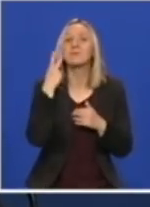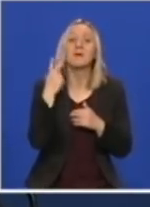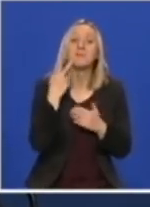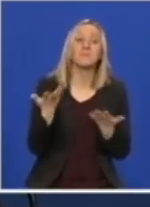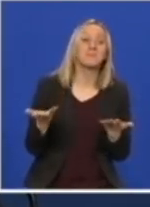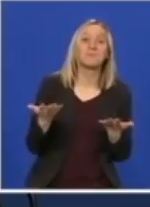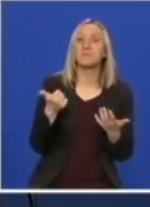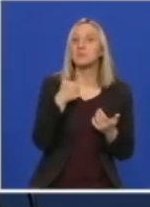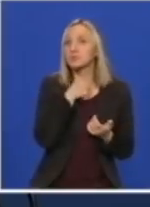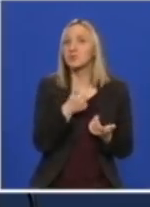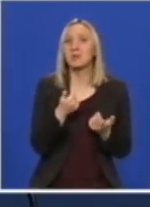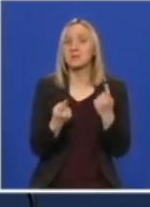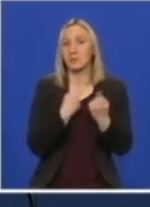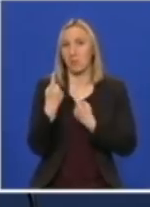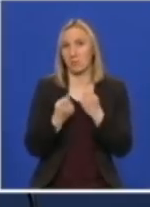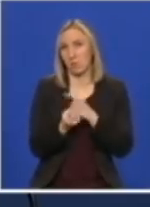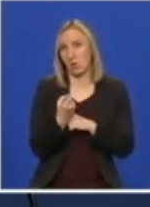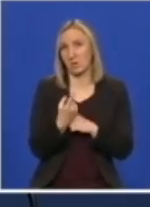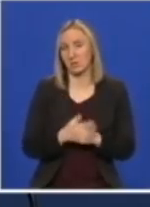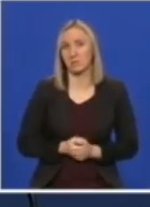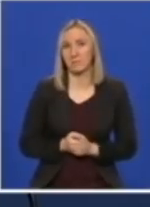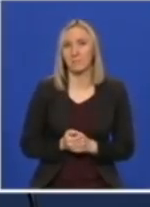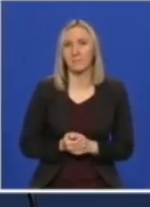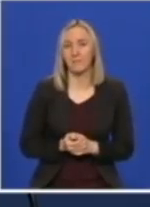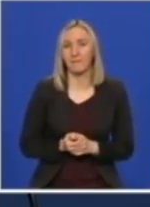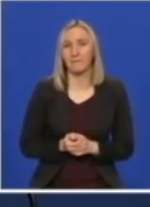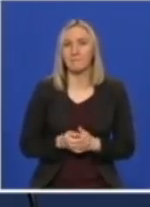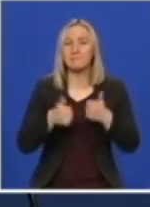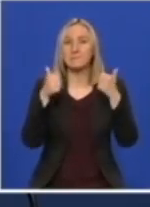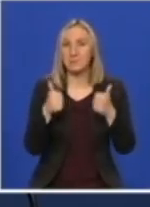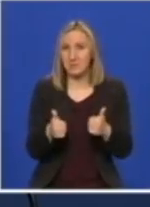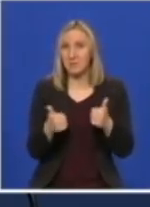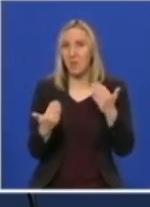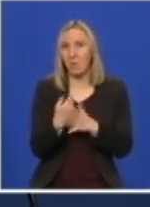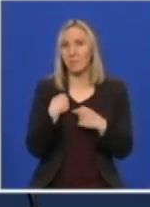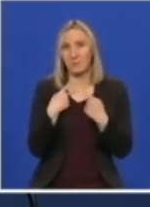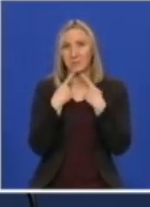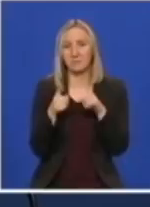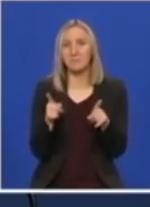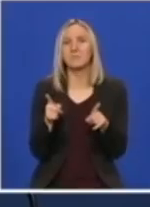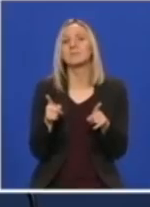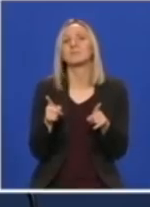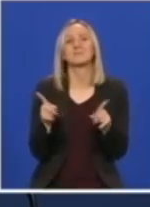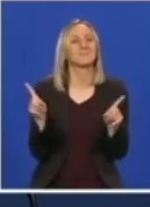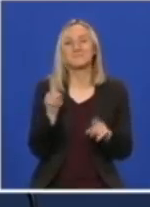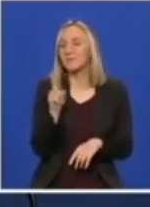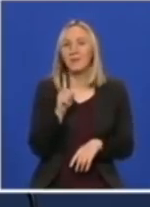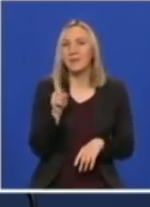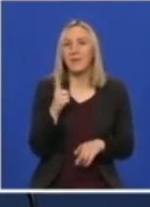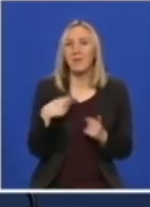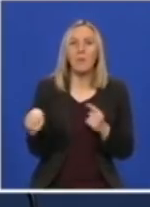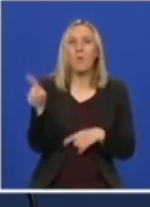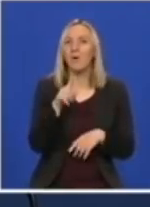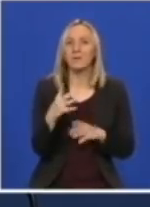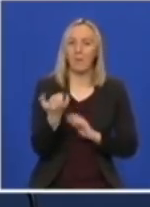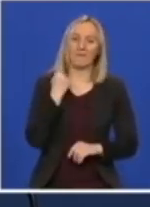se nalazimo trenutno. Tako da u ovom momentu opet vas napomenjem, nemojte da nas vežete za